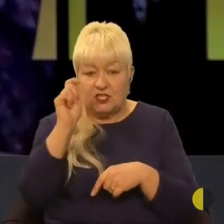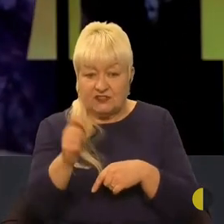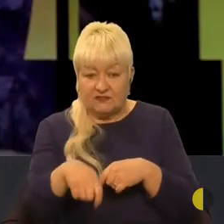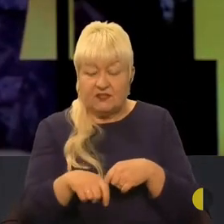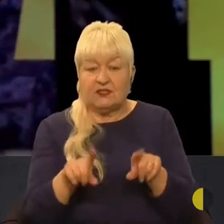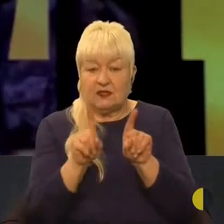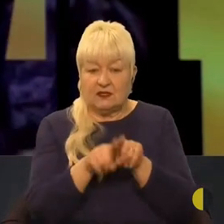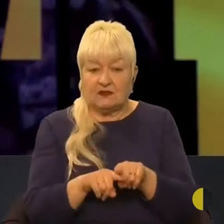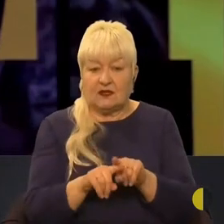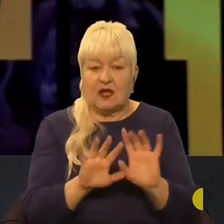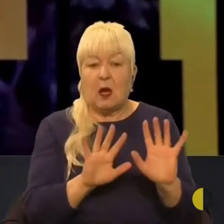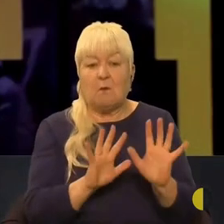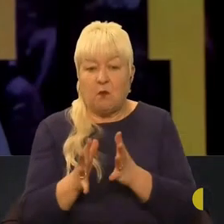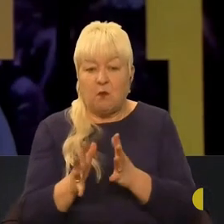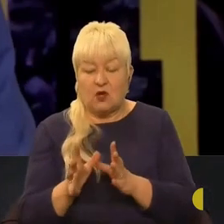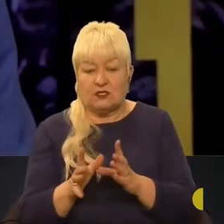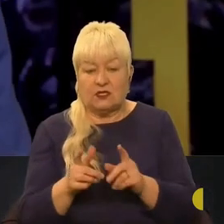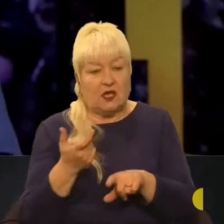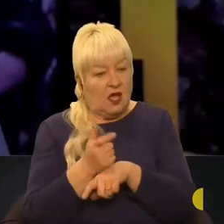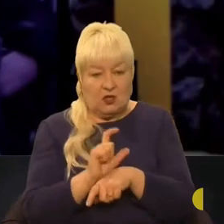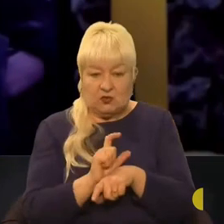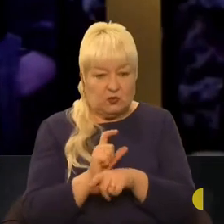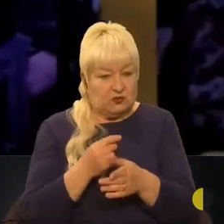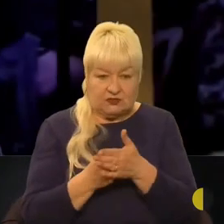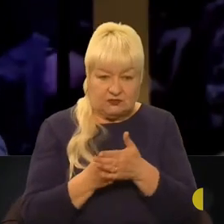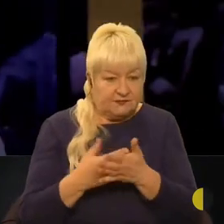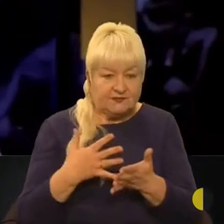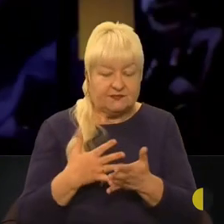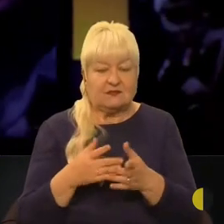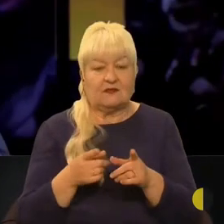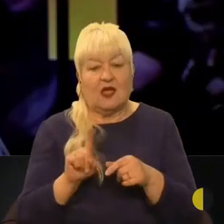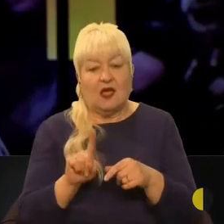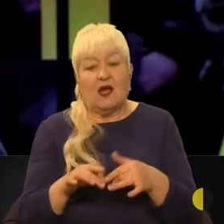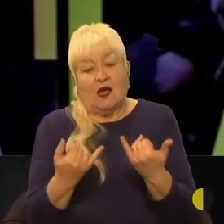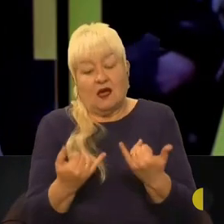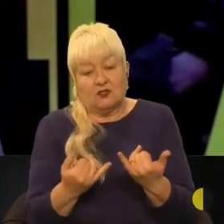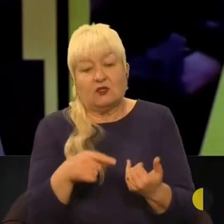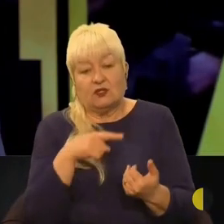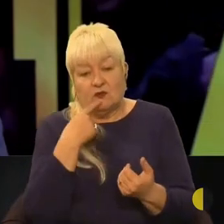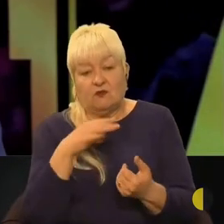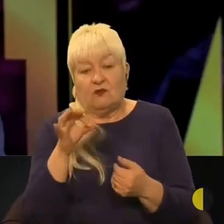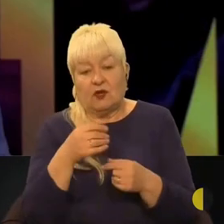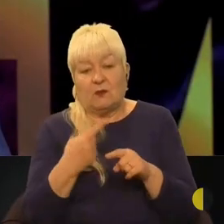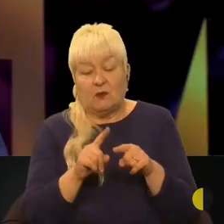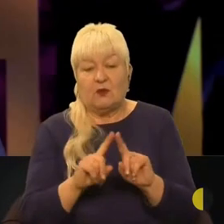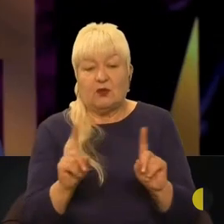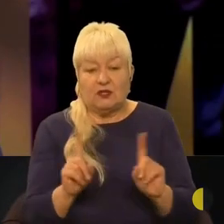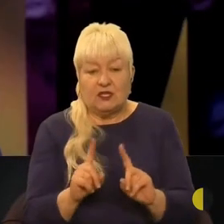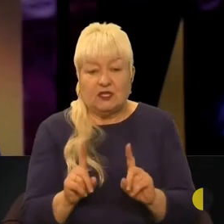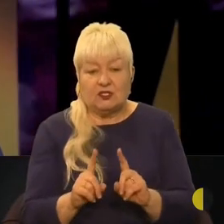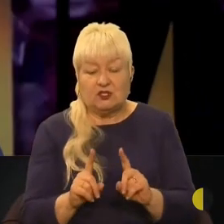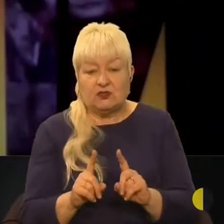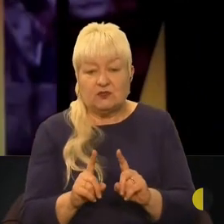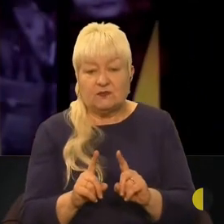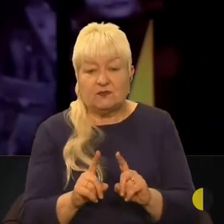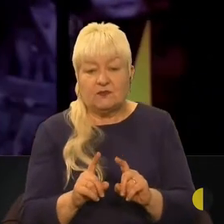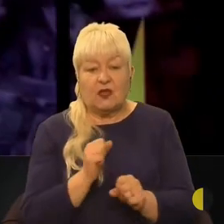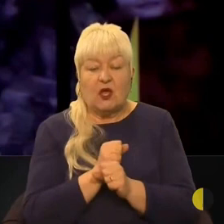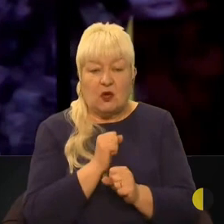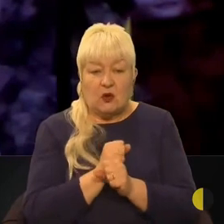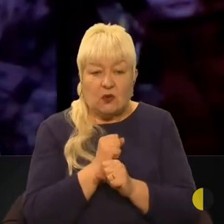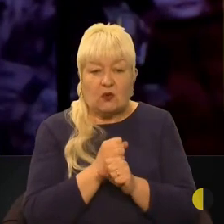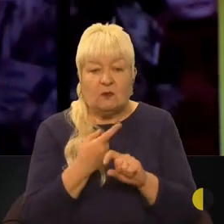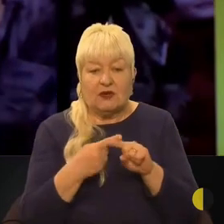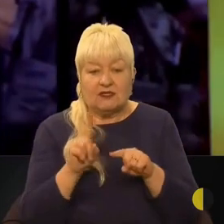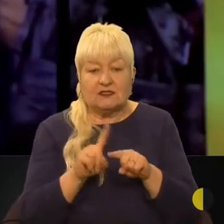ось події, мабуть, особливо цінуються, а от сьогодні говоримо про те, що, власне, що робити з